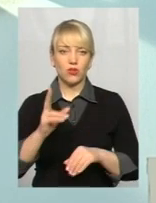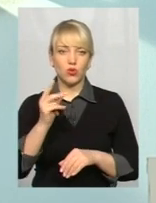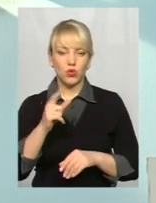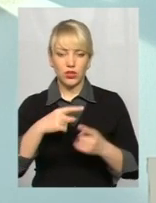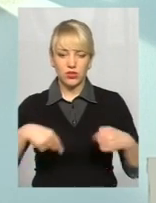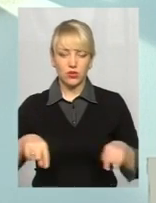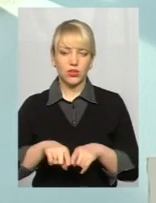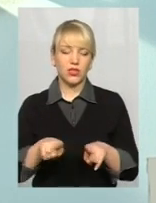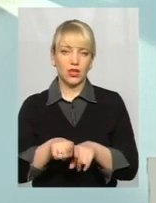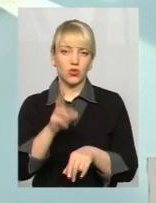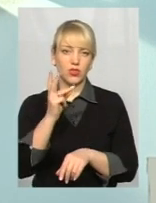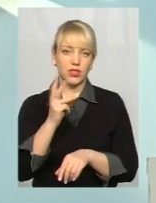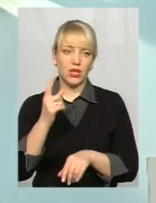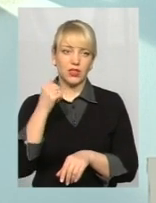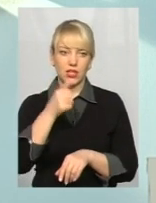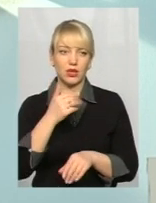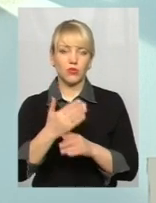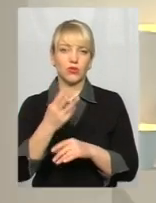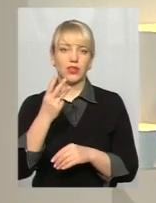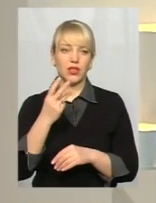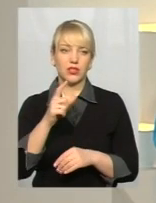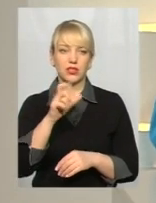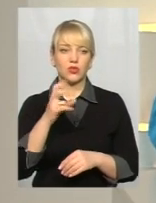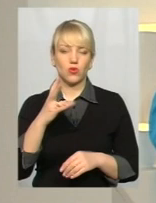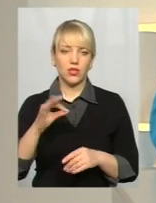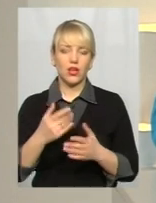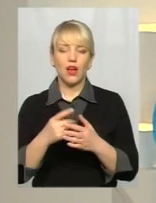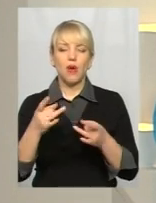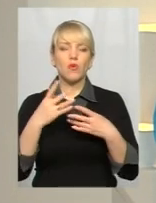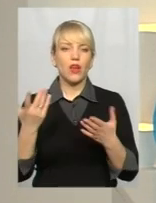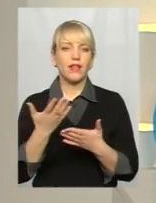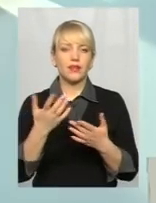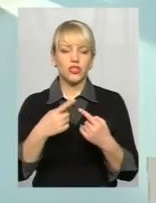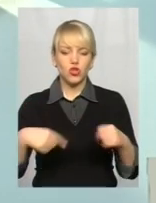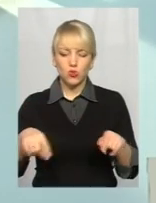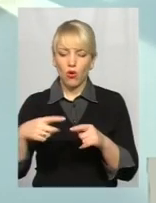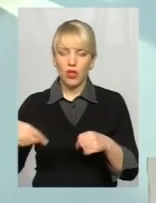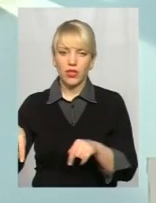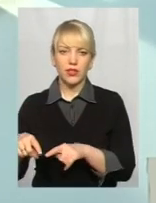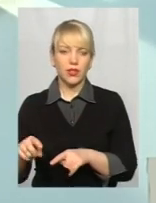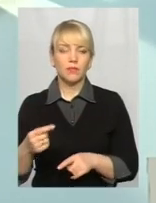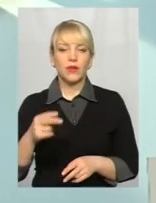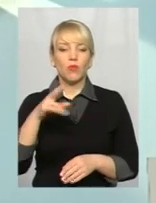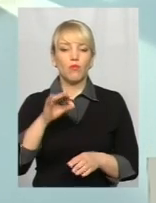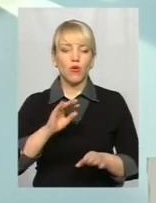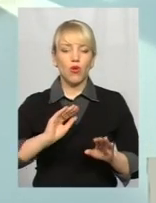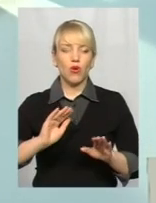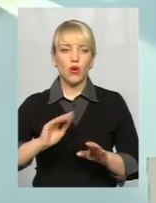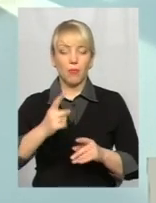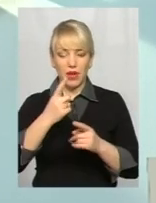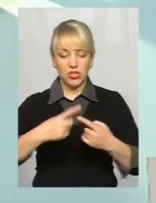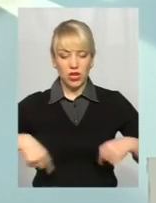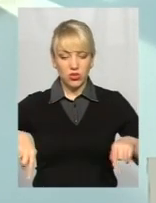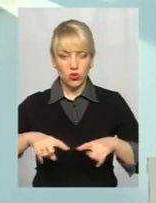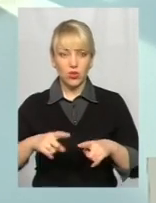третій рік так само оновлення бікбордів, які будуть в третій зоні відбуватись. А детализуйте, будь ласка, ці зони. По зонах, по розміщенню, це перша зона нас